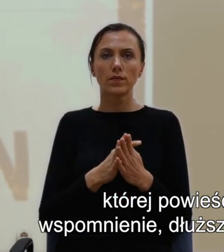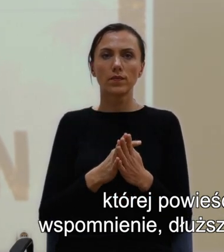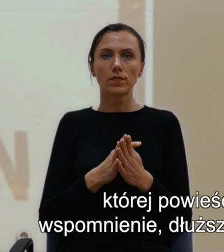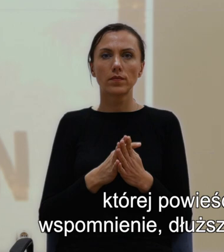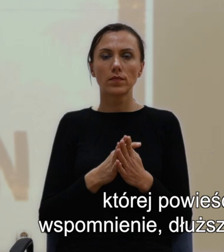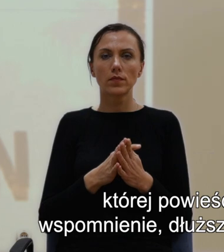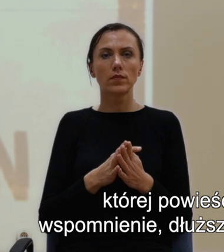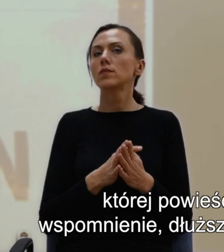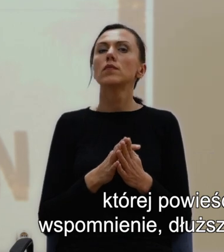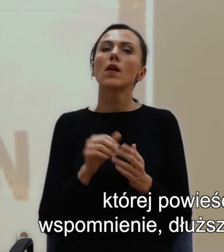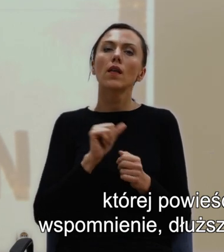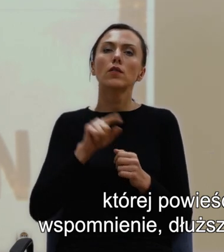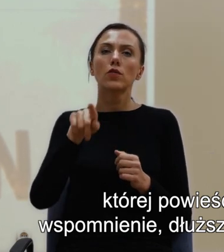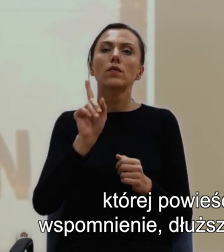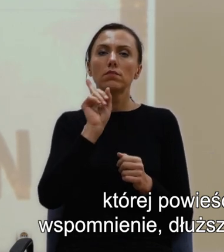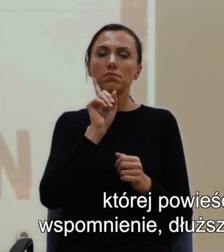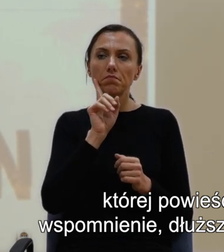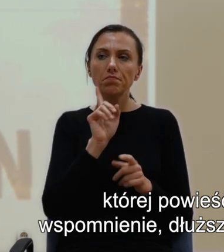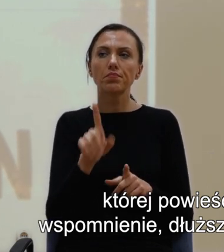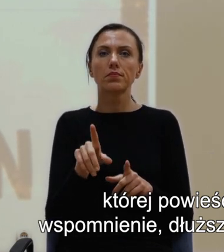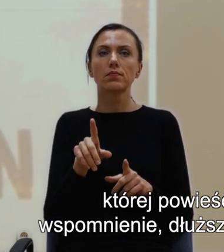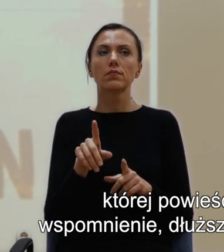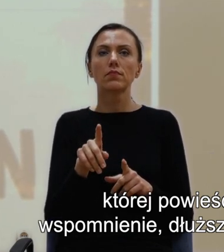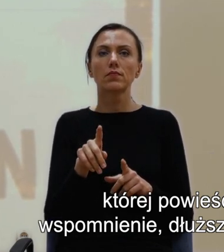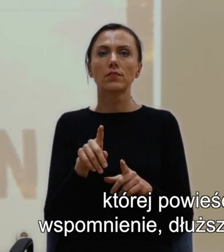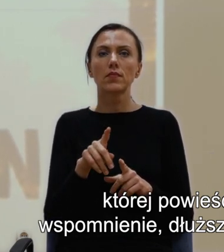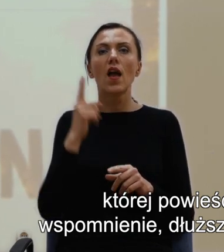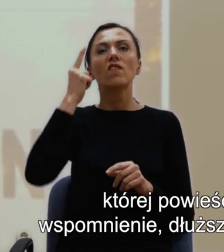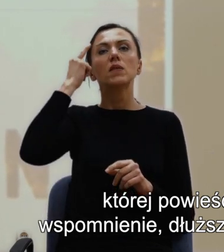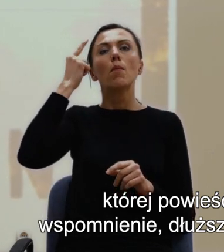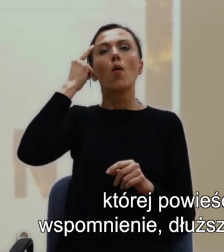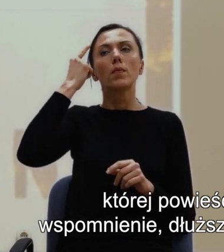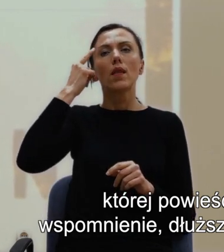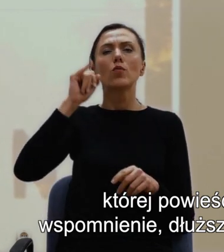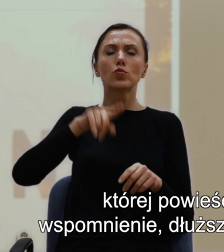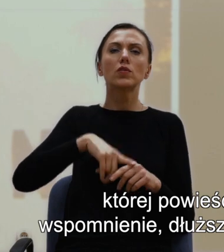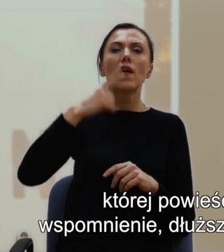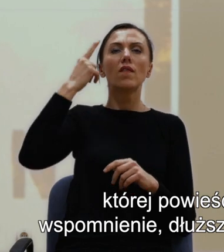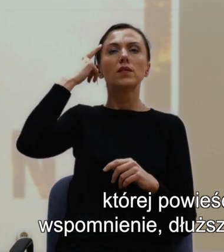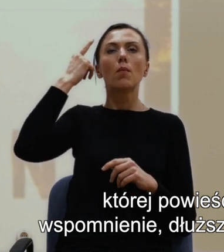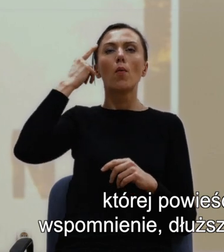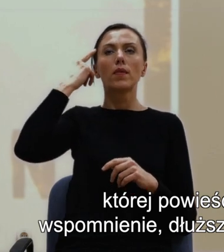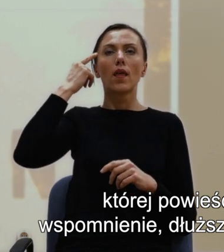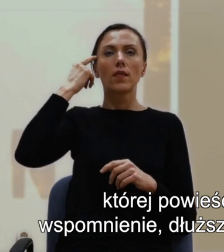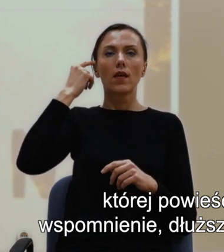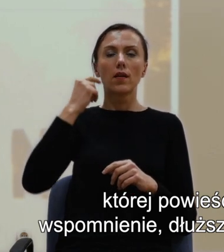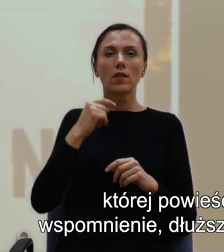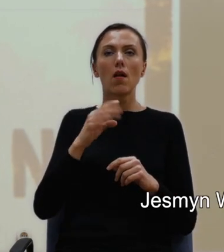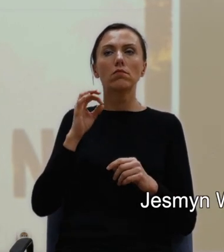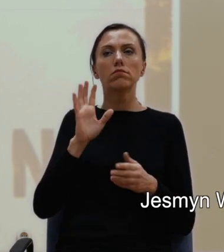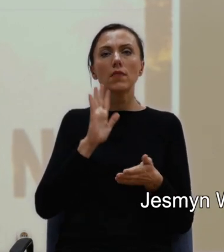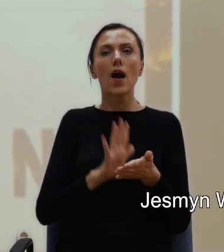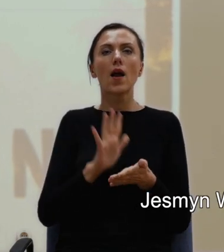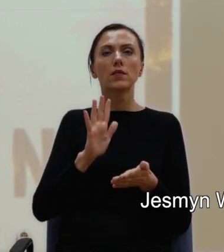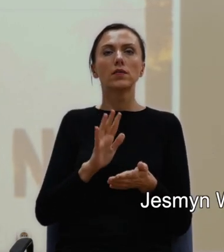dłuższe wspomnienie o charakterze autobiograficznym.